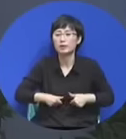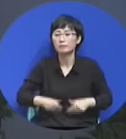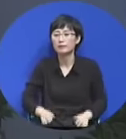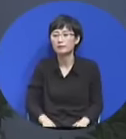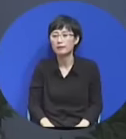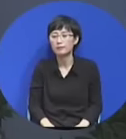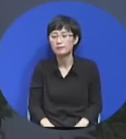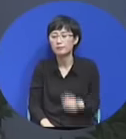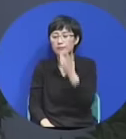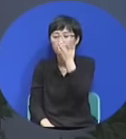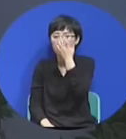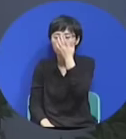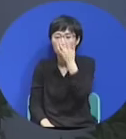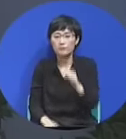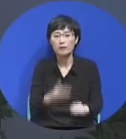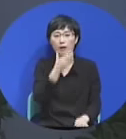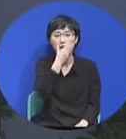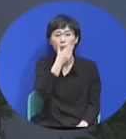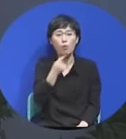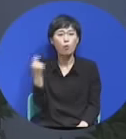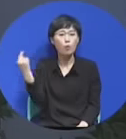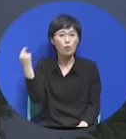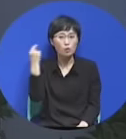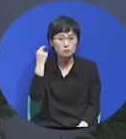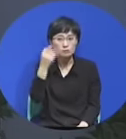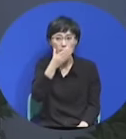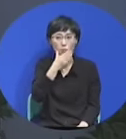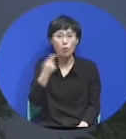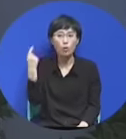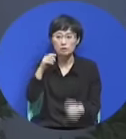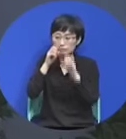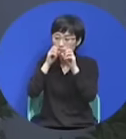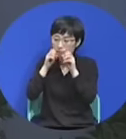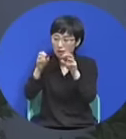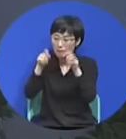복음은 사람이 막을 수 있는 것이 아니다